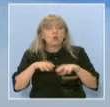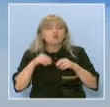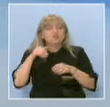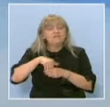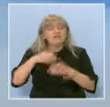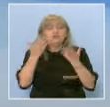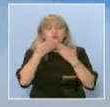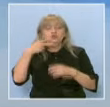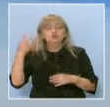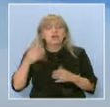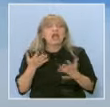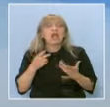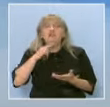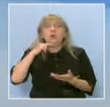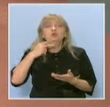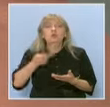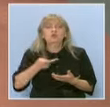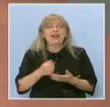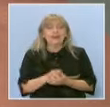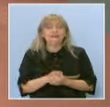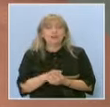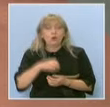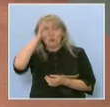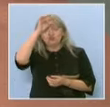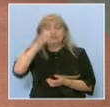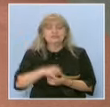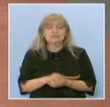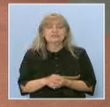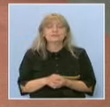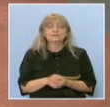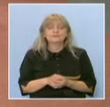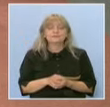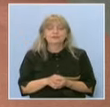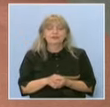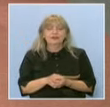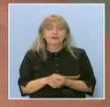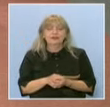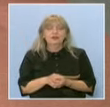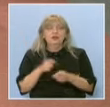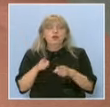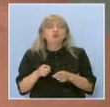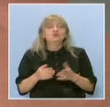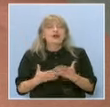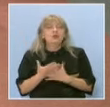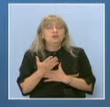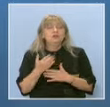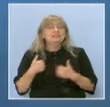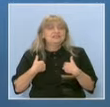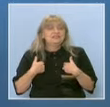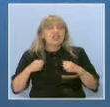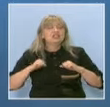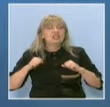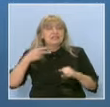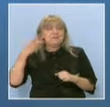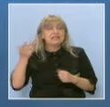Какви са отговорите? Да ни кажа Василен. Значи това, което изгледа и в нашата гимназия преди